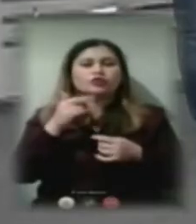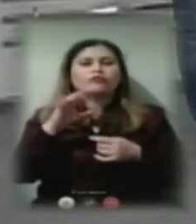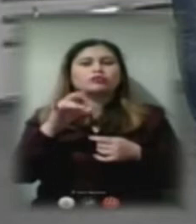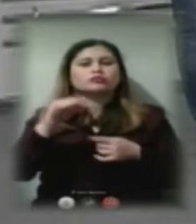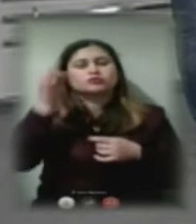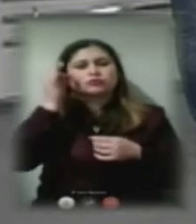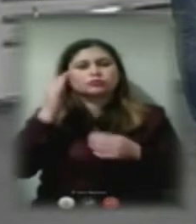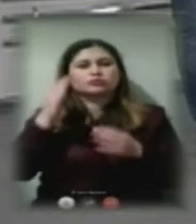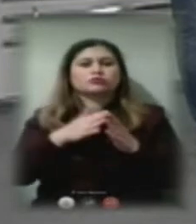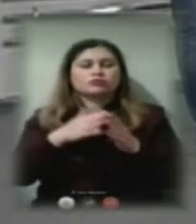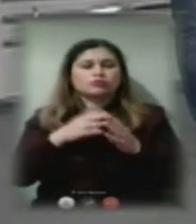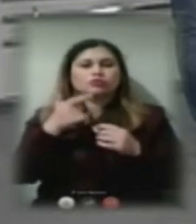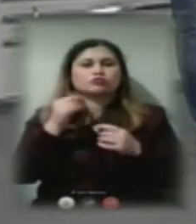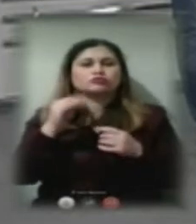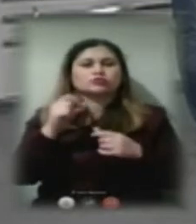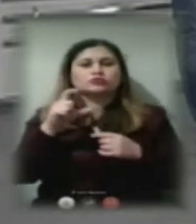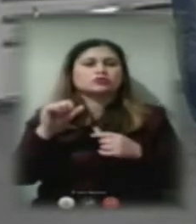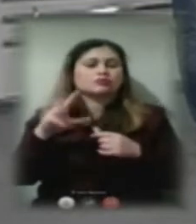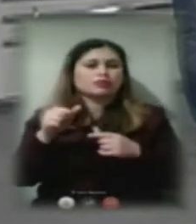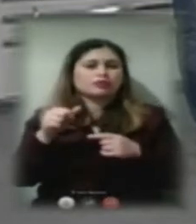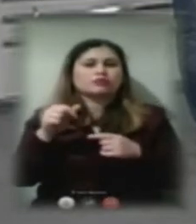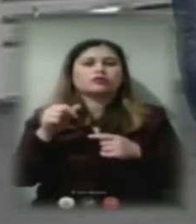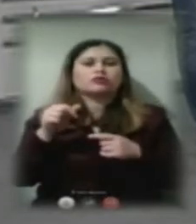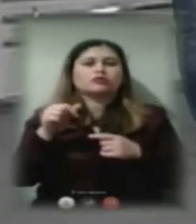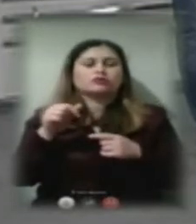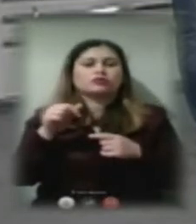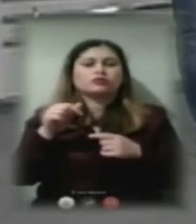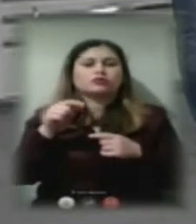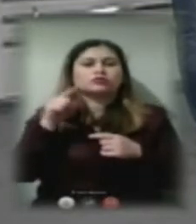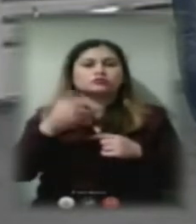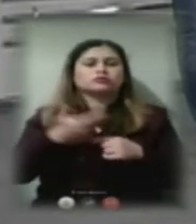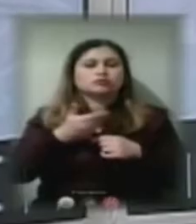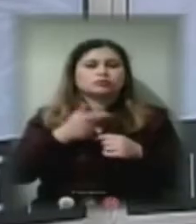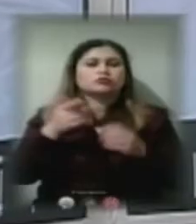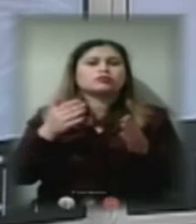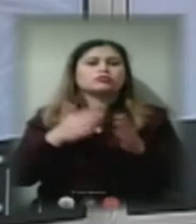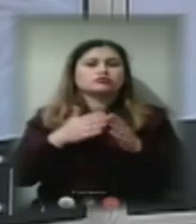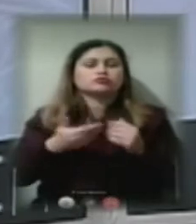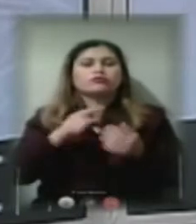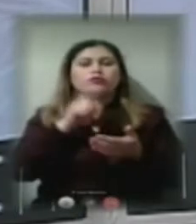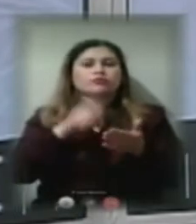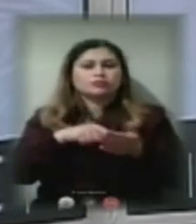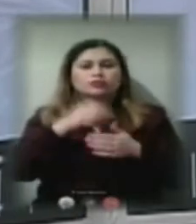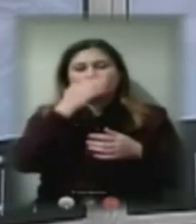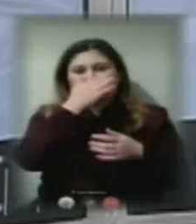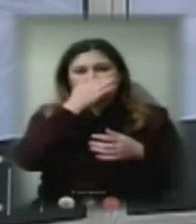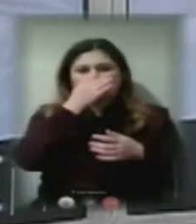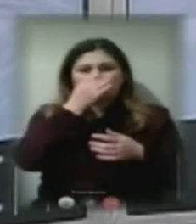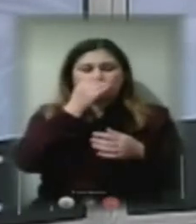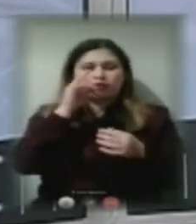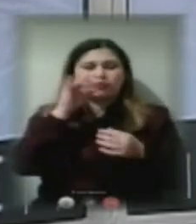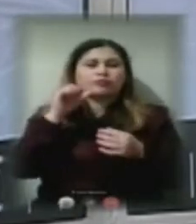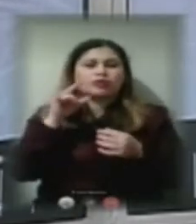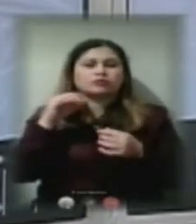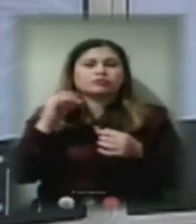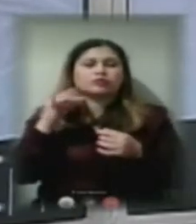гнучкої схеми. І саме жителі цього будинку ставлять запитання. 21. Тетяна Пікуліна, Благоєва